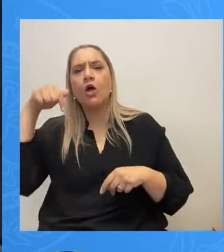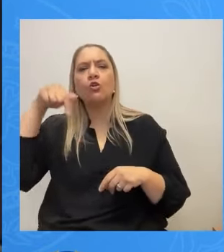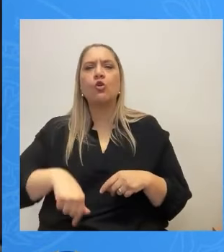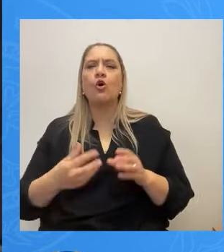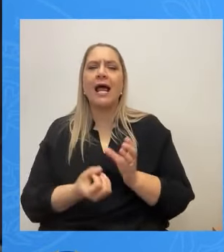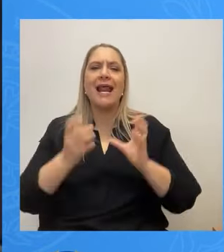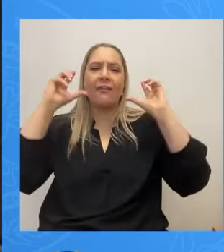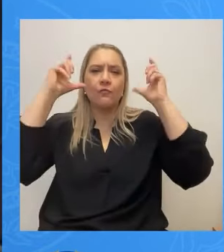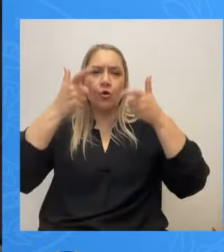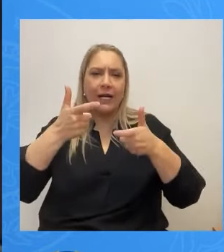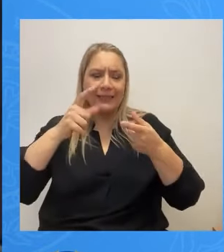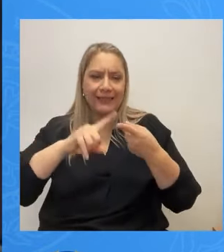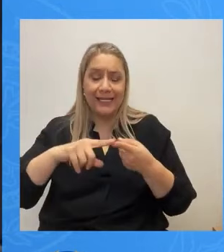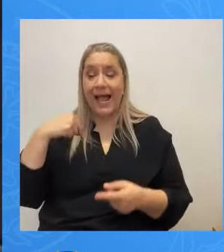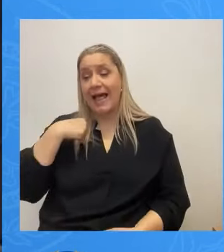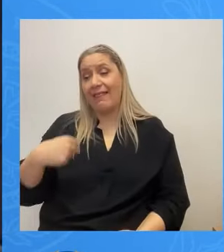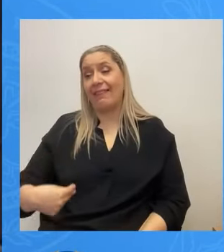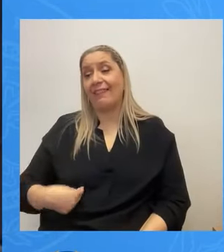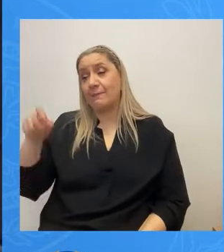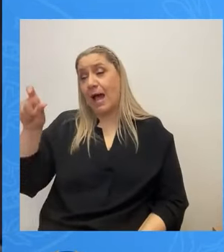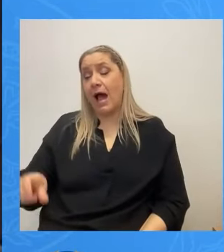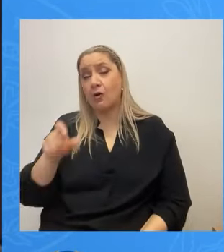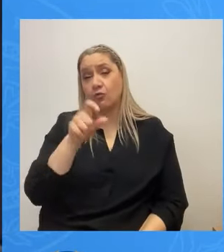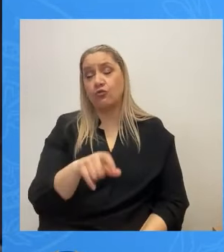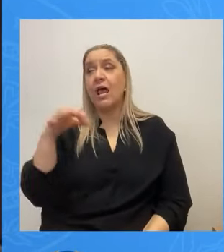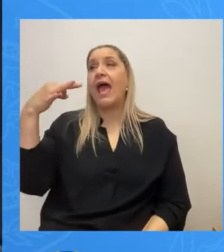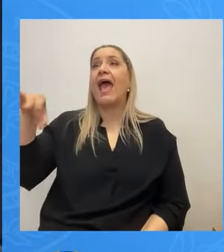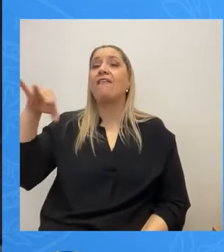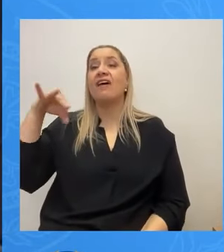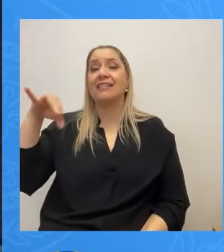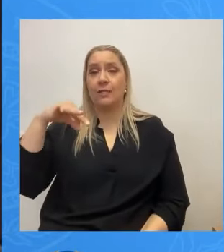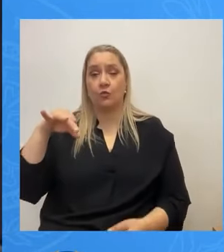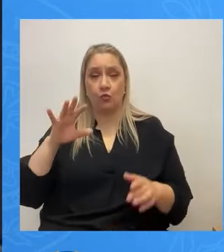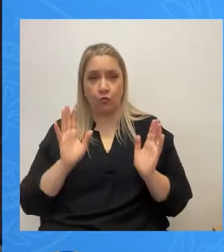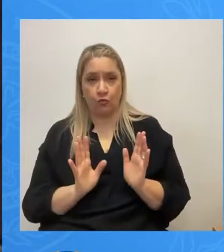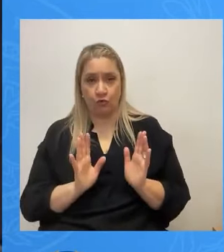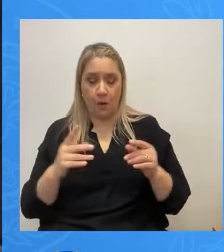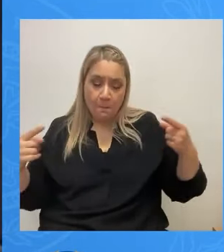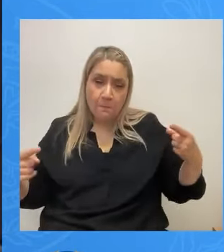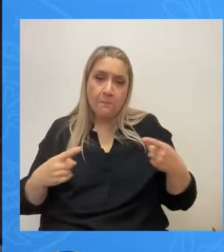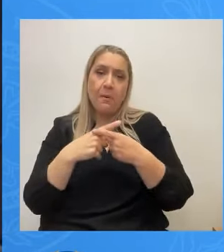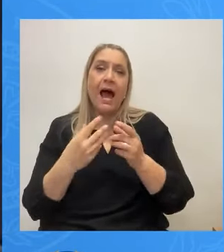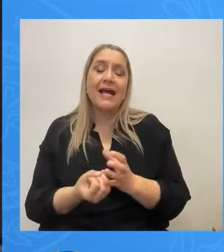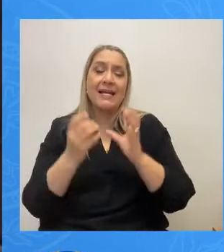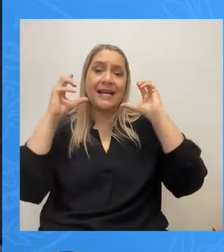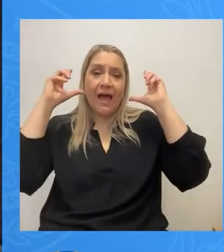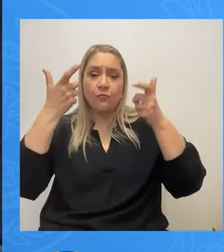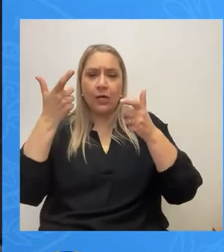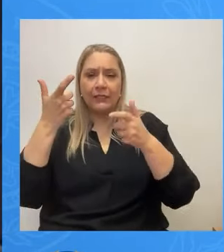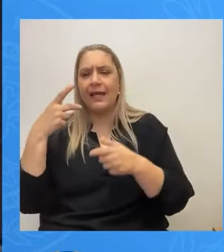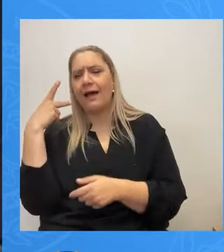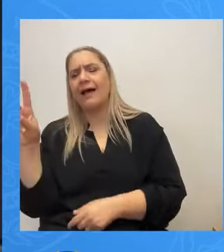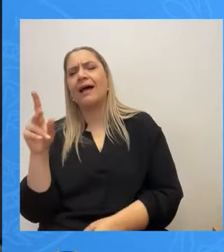Δημοκρατίας, τους ευαίσθητους της Ριβιέρας, να συγκρούονται με τη Νέα Δημοκρατία του ΤΕΕ του κυρίου Στασινού